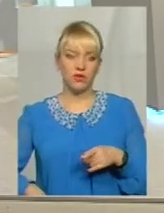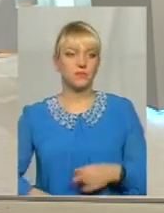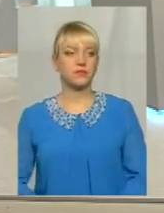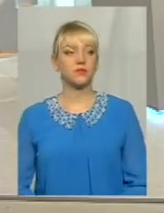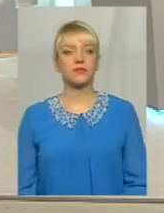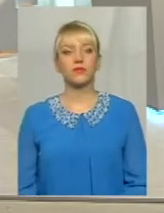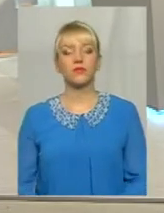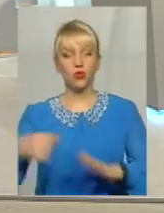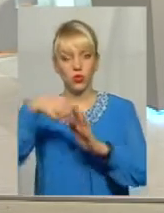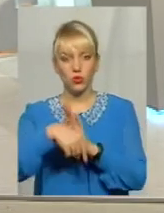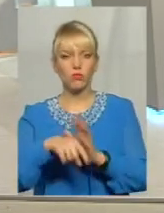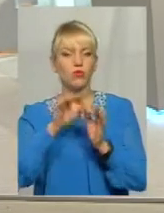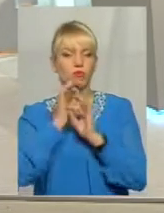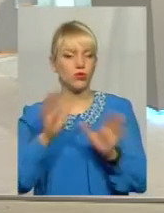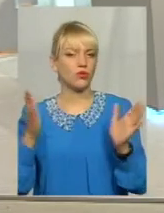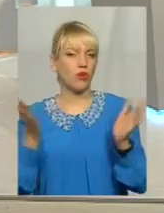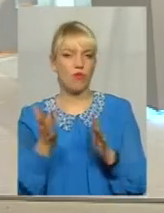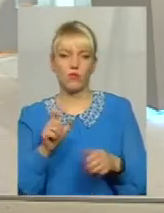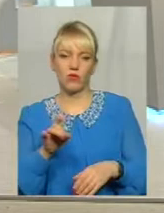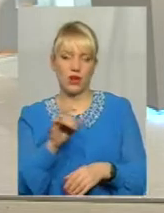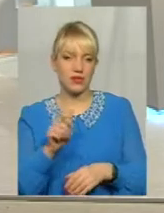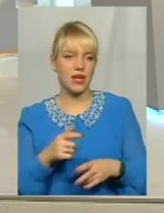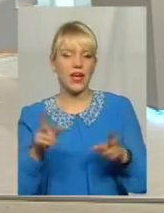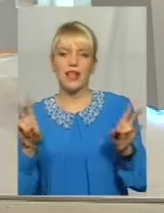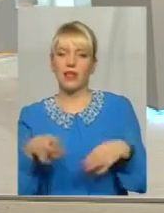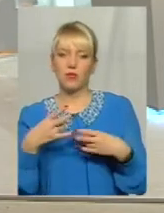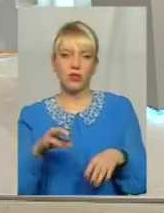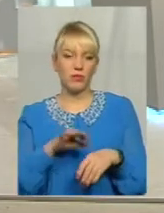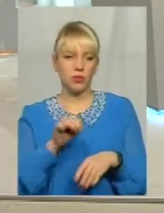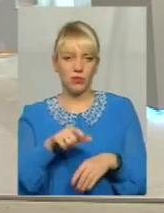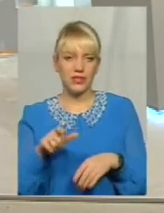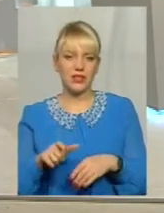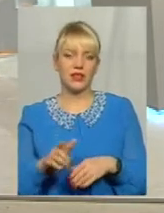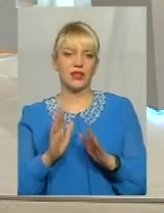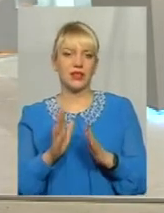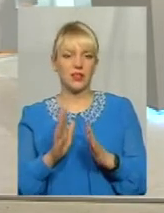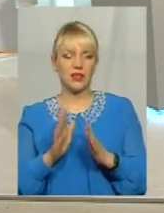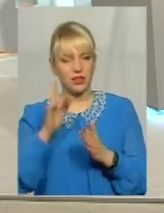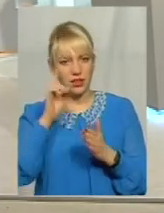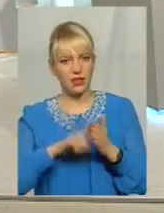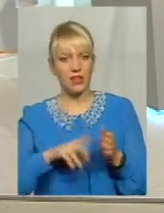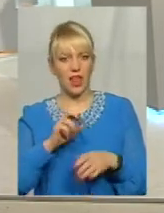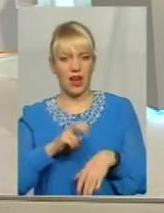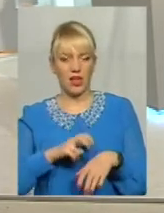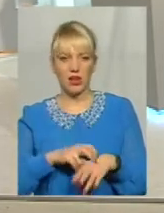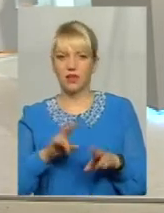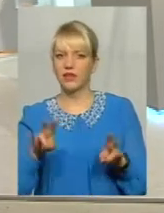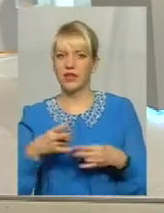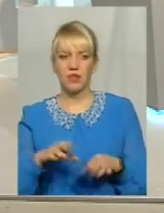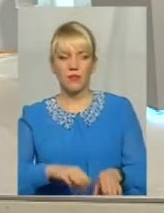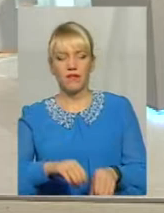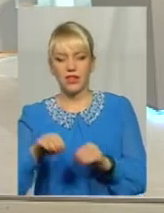Тобто, в будь-якому разі пацієнтам не варто покладатися лише на лікарів, не відкладати в довгий